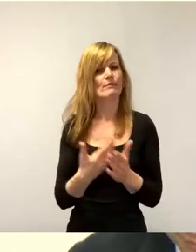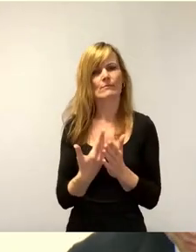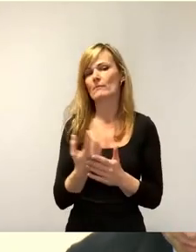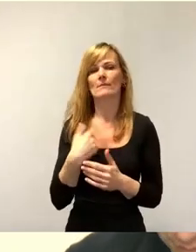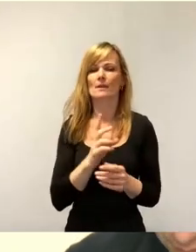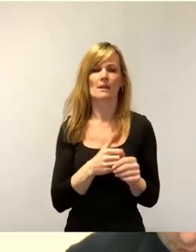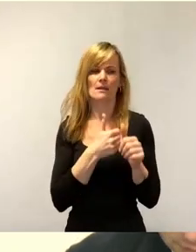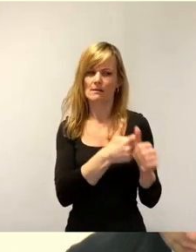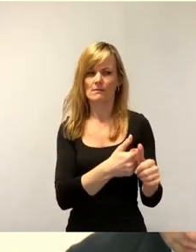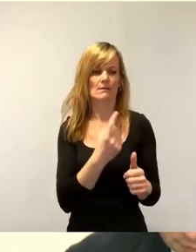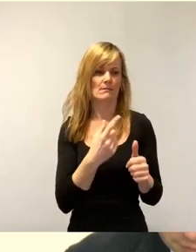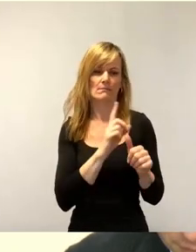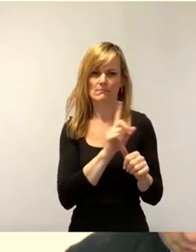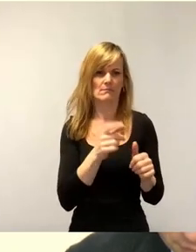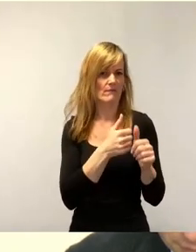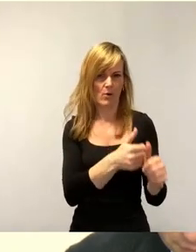anschließen.